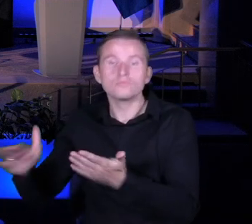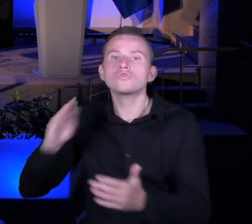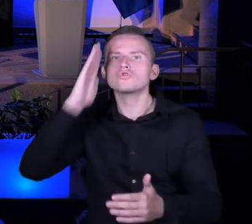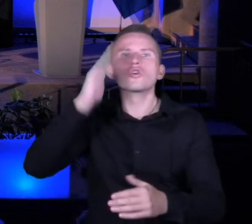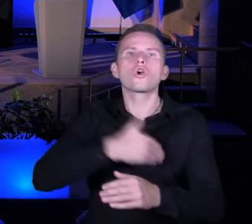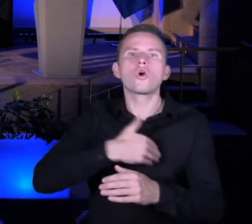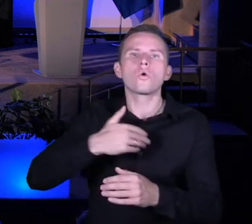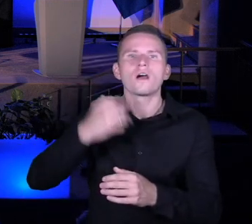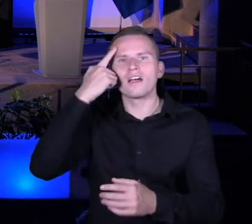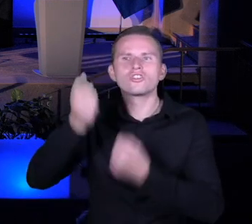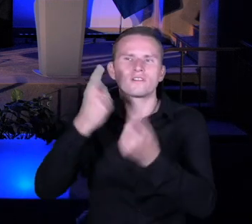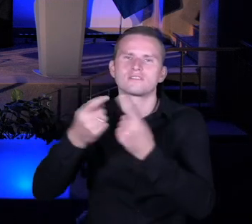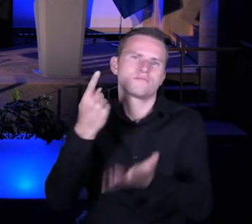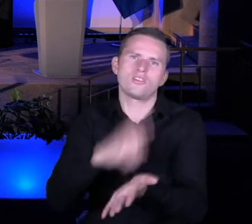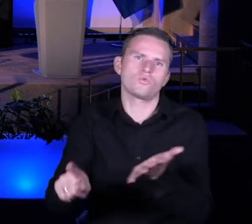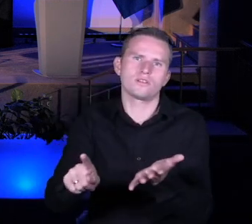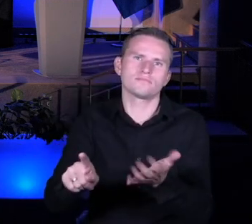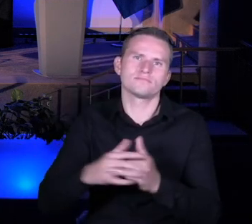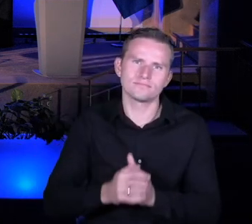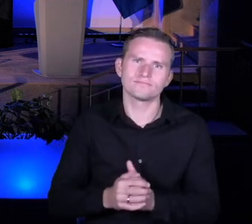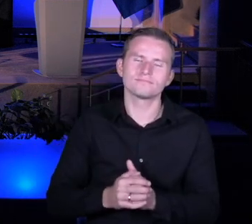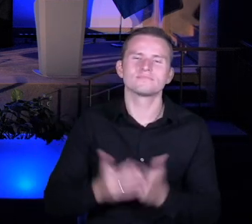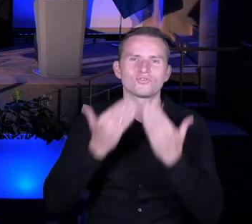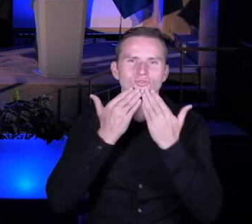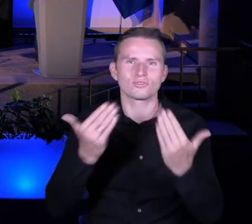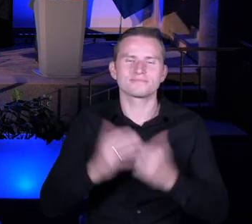drugie, to jest jak dwie strony jednej monety. Bardzo dziękuję.